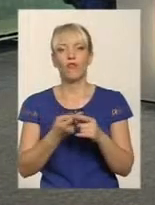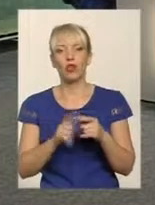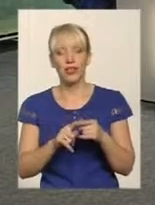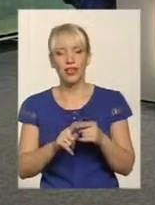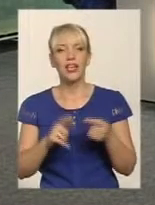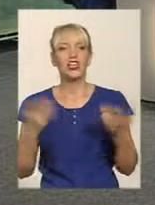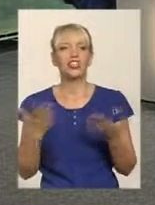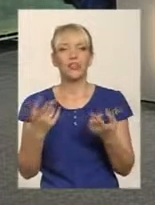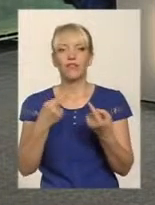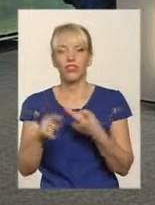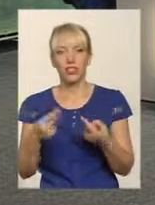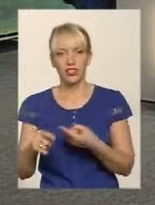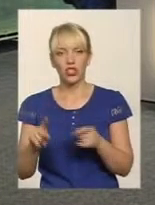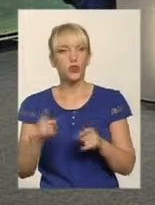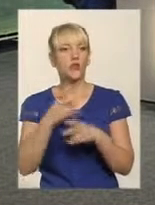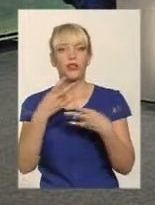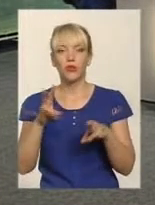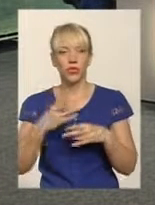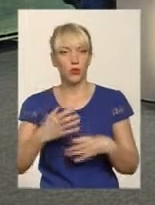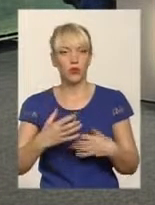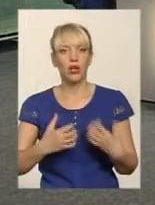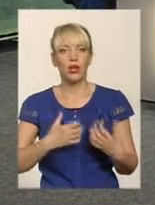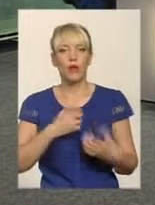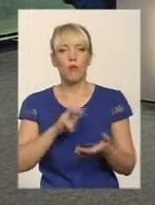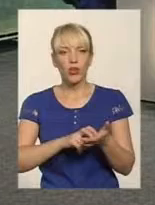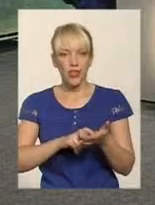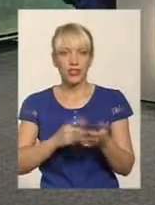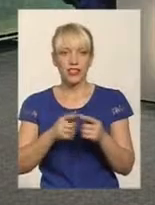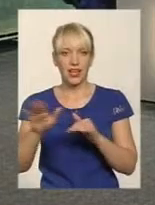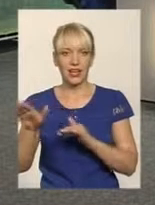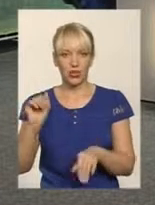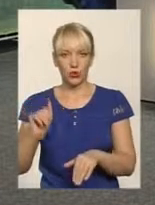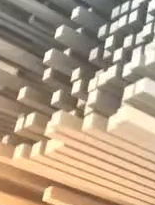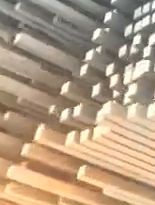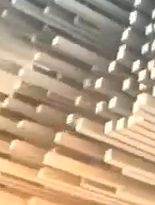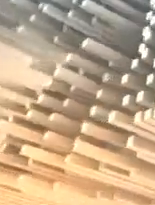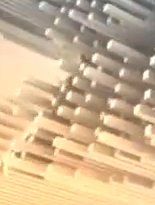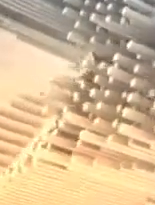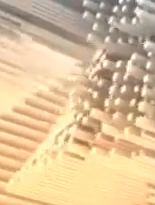чому не варто боятися отого кредитування. Прошу, будь ласка, покажіть нам сюжет.